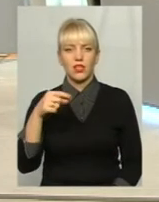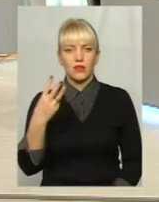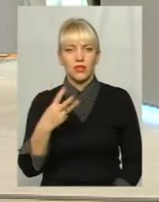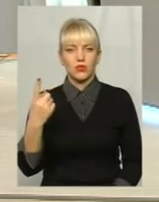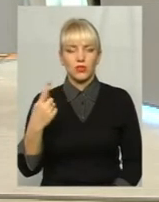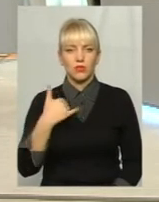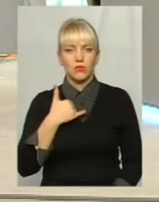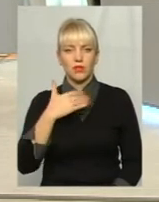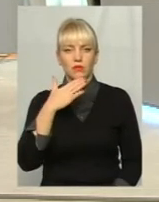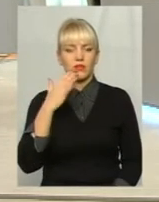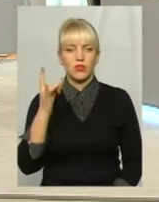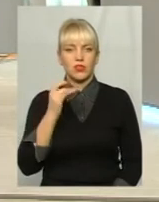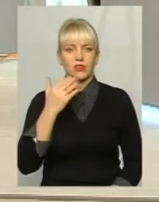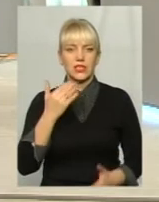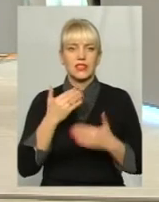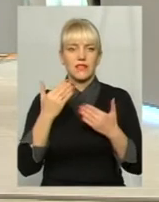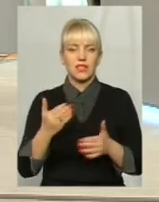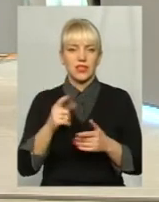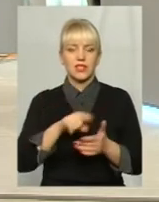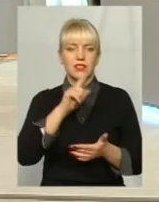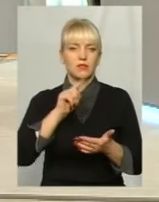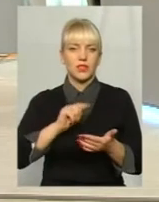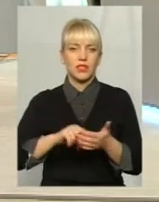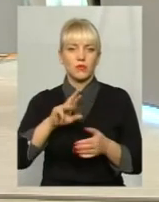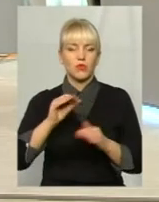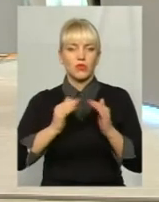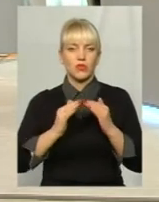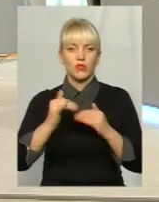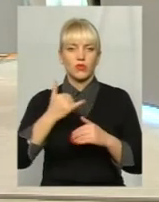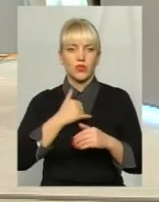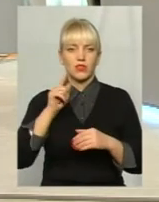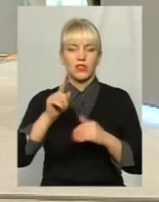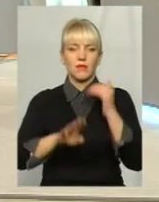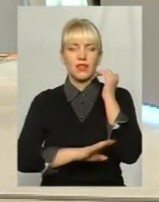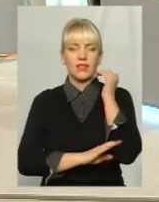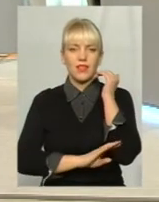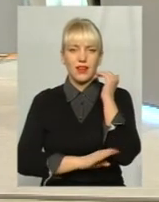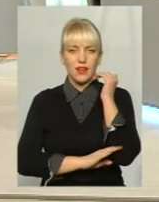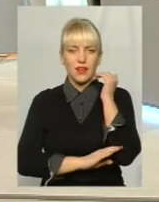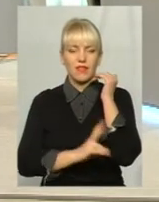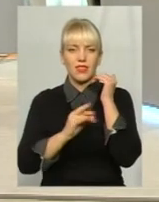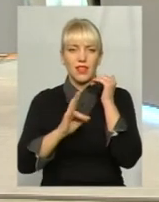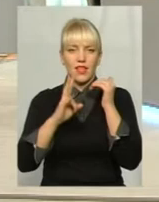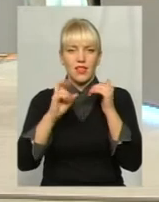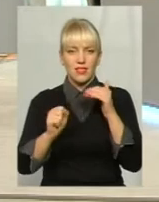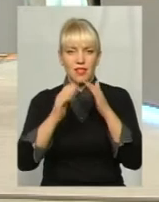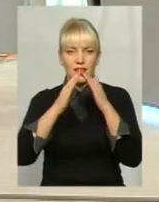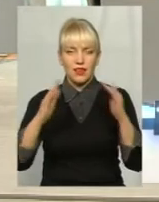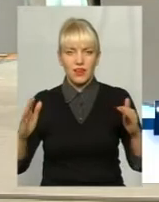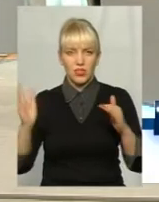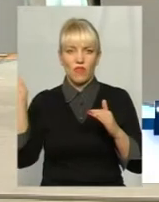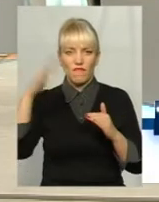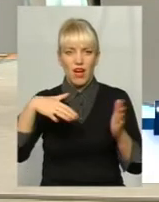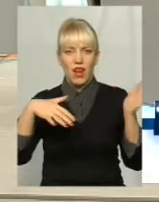Ми неодноразово зверталися вже з питанням по будинку. У нас там і дерева на крищі валяться,